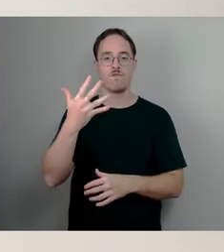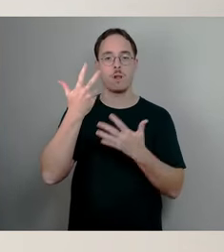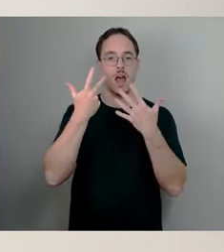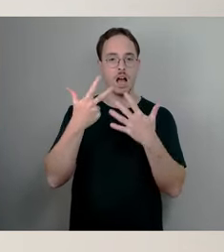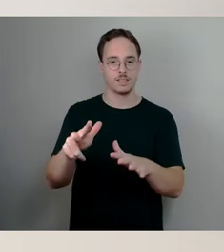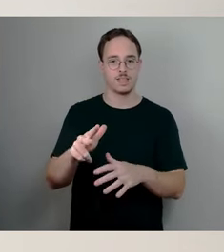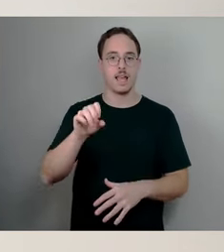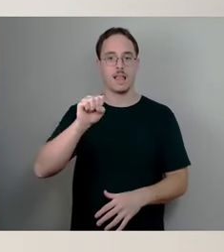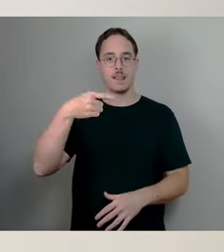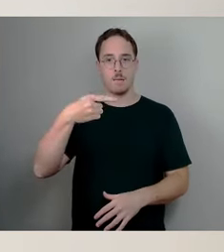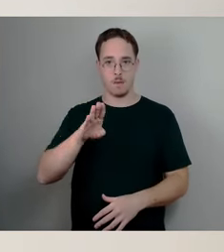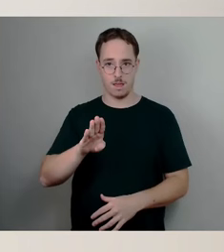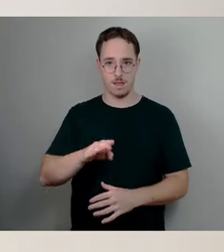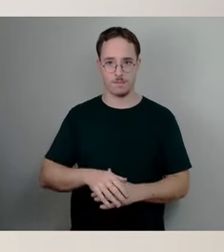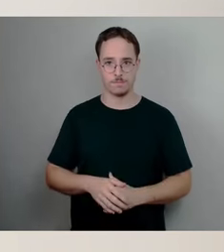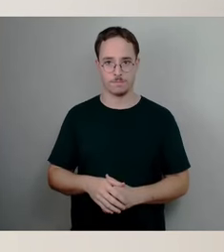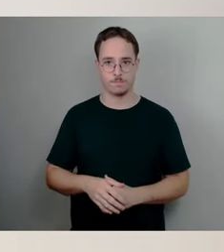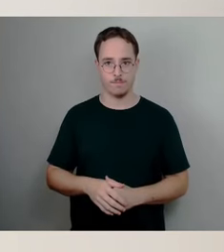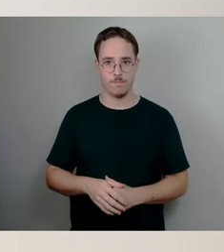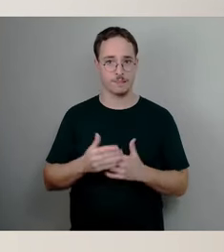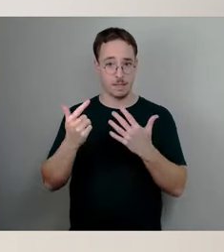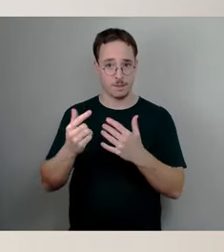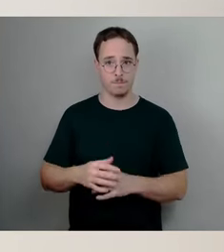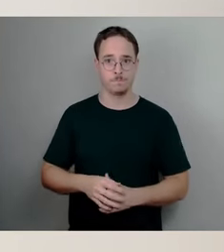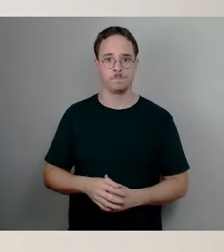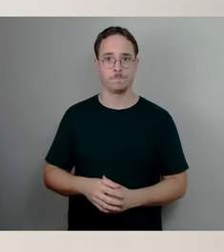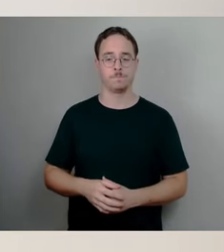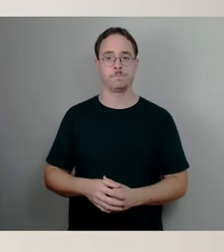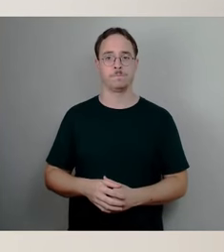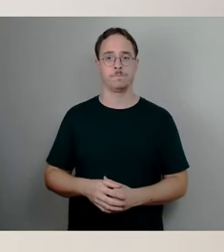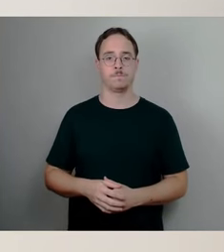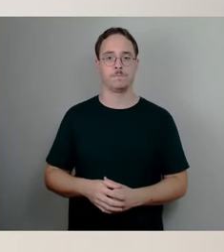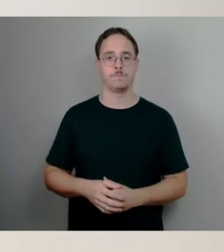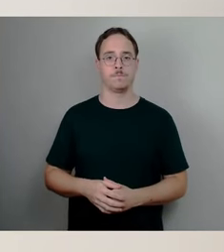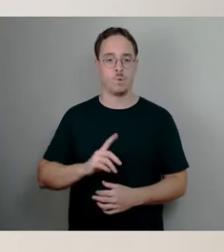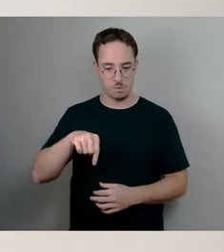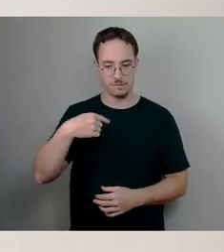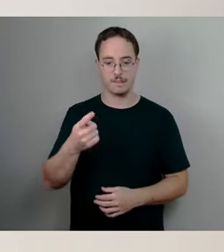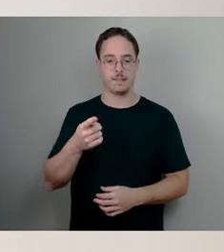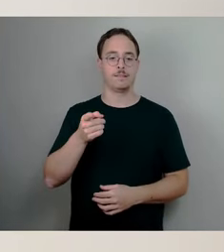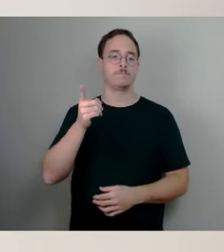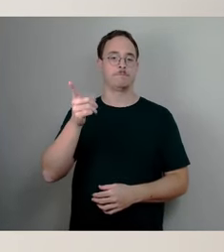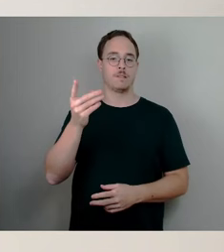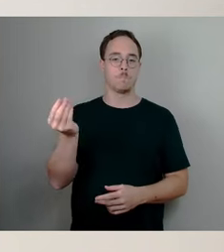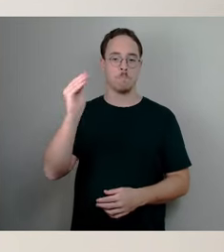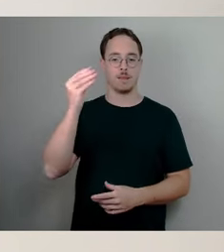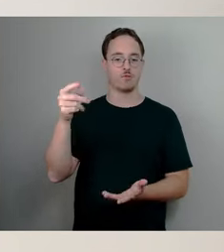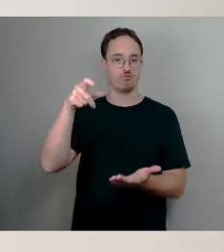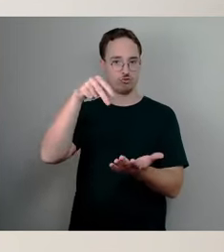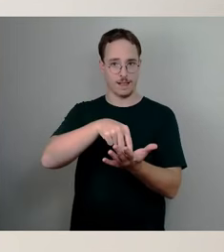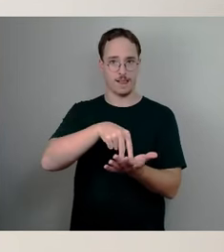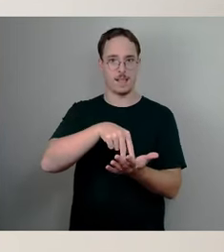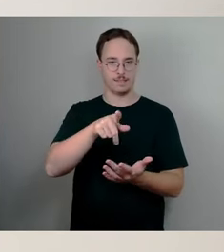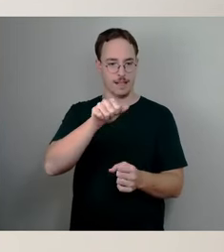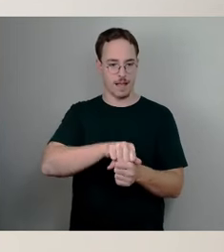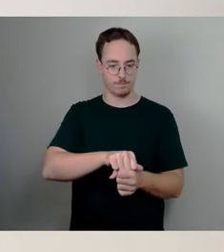7 und wird dann von der Beitragsstelle bei uns im Amt für Kita